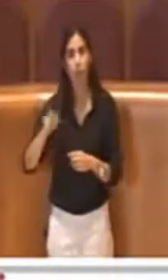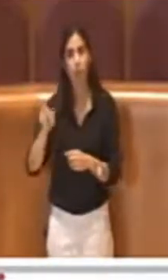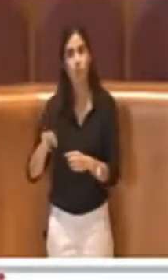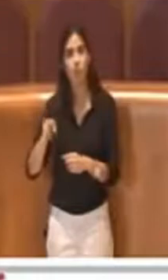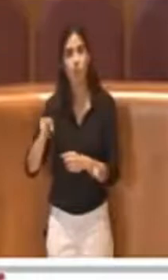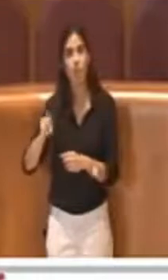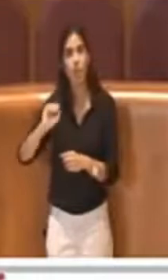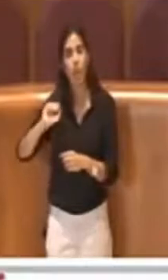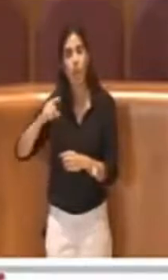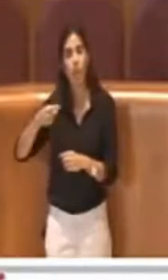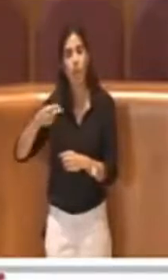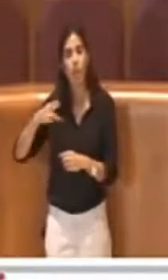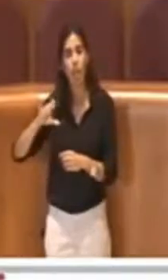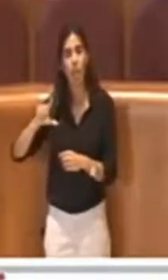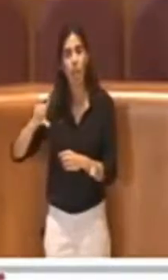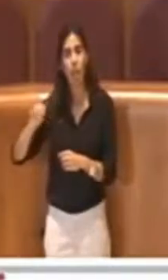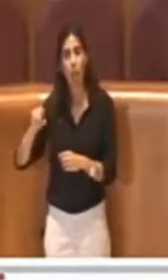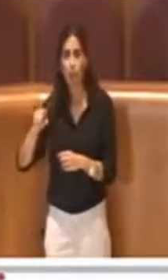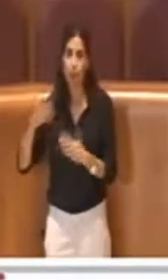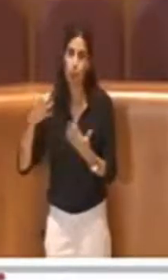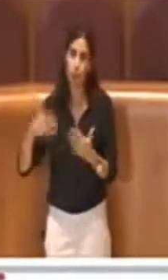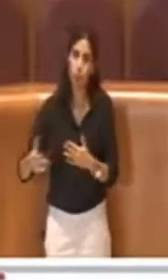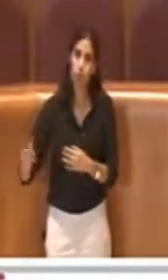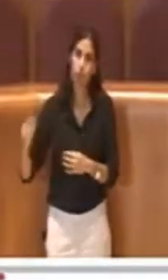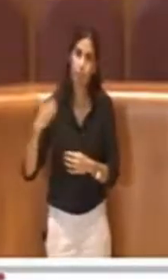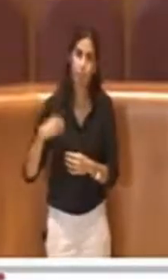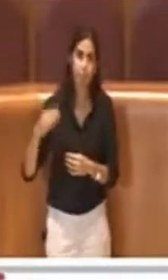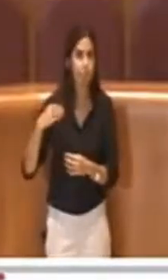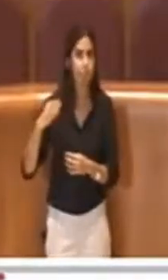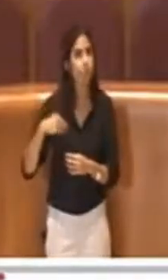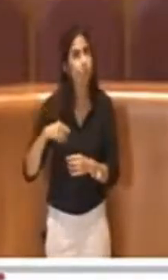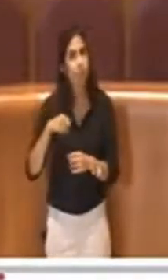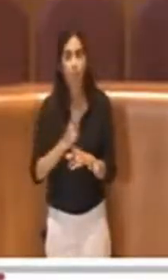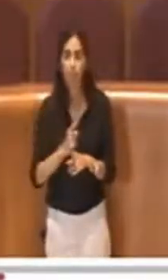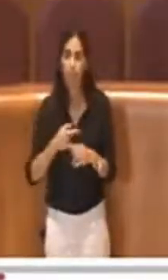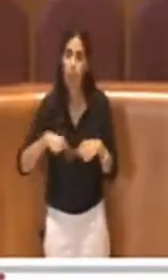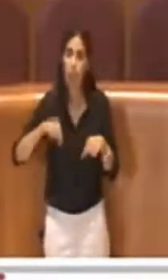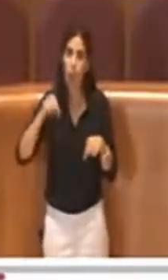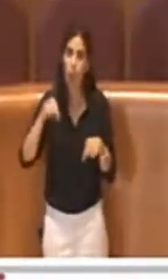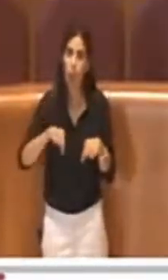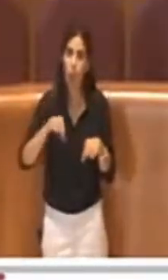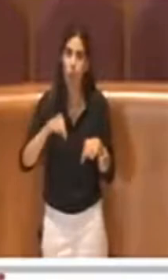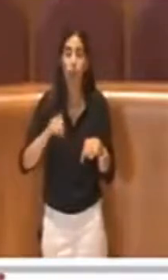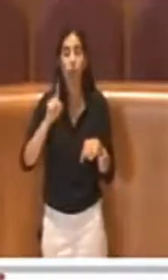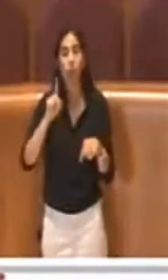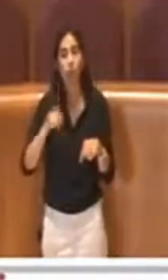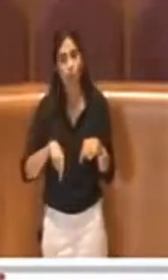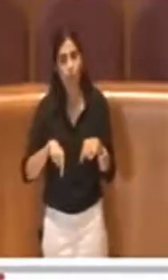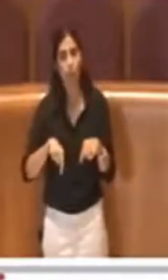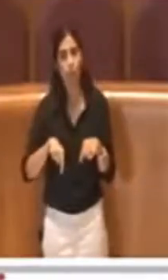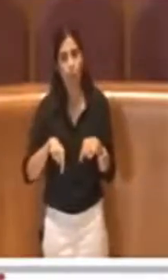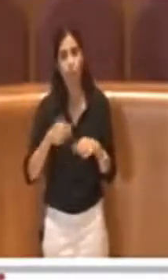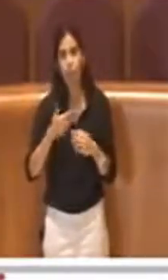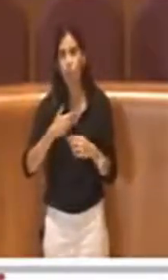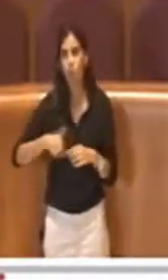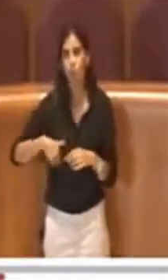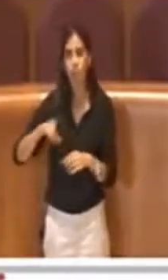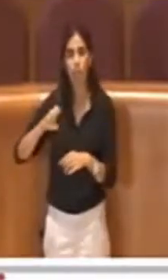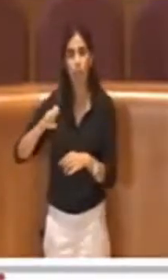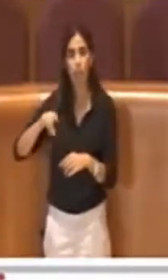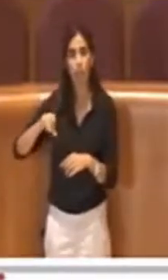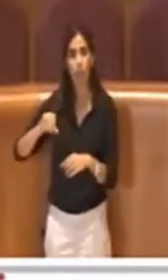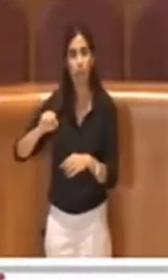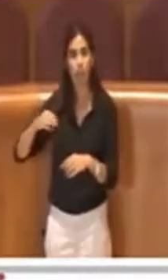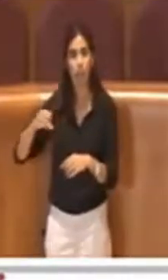più volte ha sollecitato questa commissione e anche da parte del consigliere di Priamo. Perciò c'è una